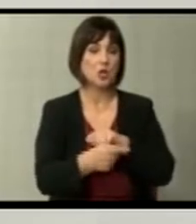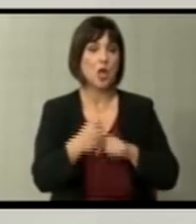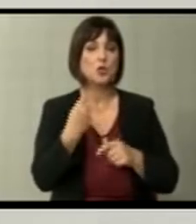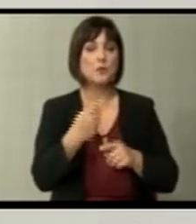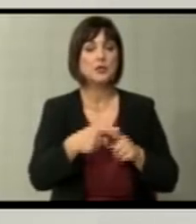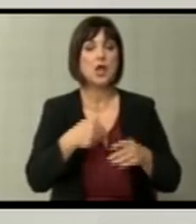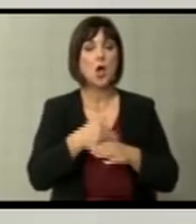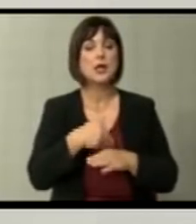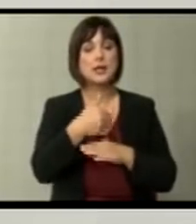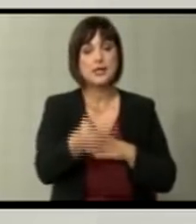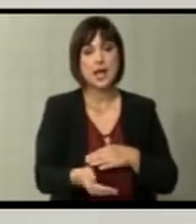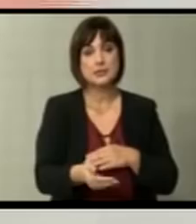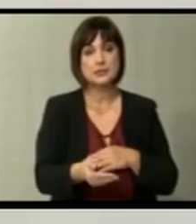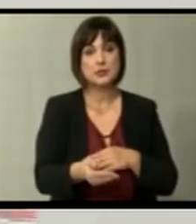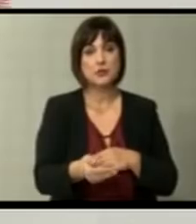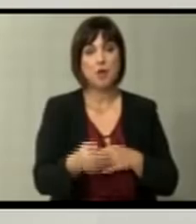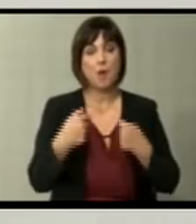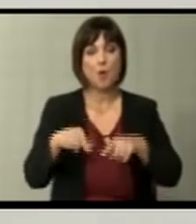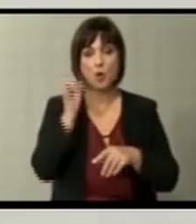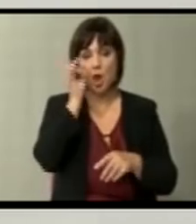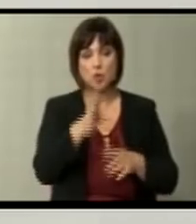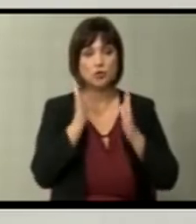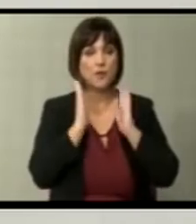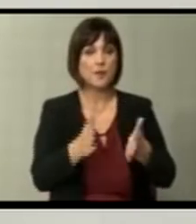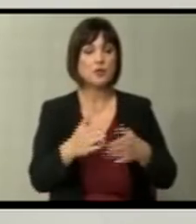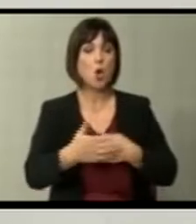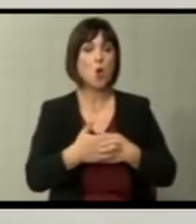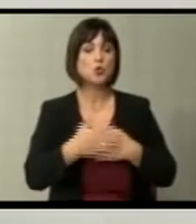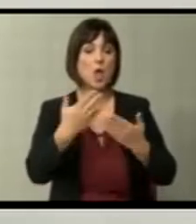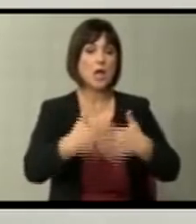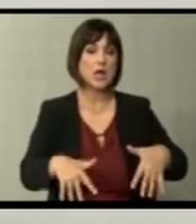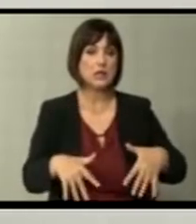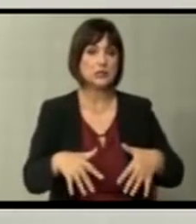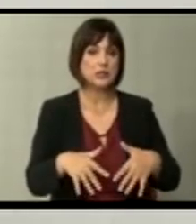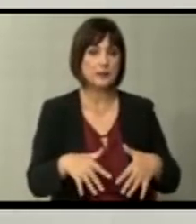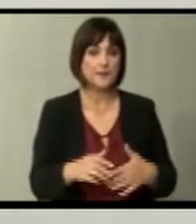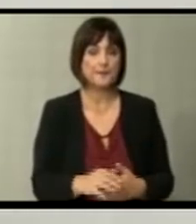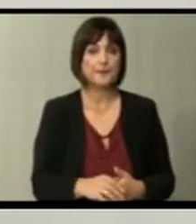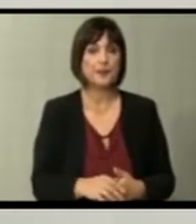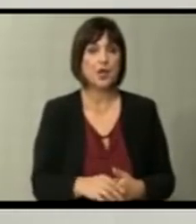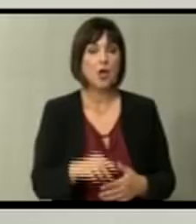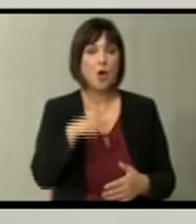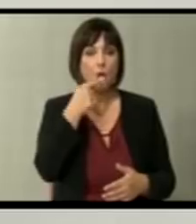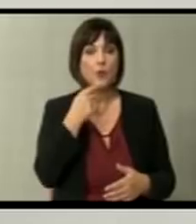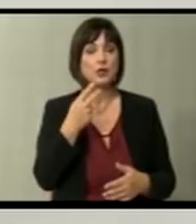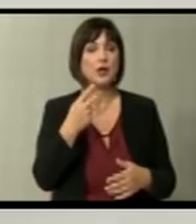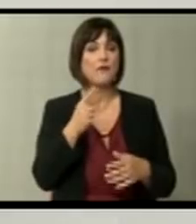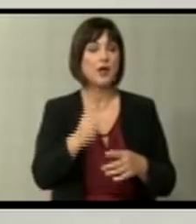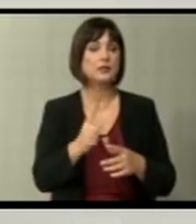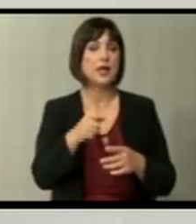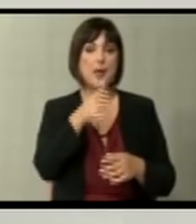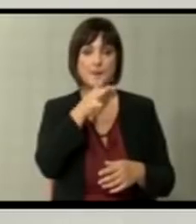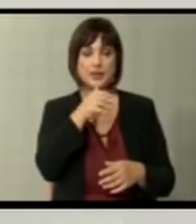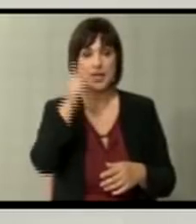делодоценењето е покре лошата инфраструктура и односот на границата. Така наречењеот лан стоп на